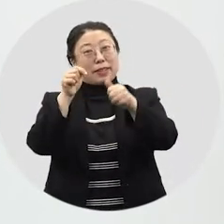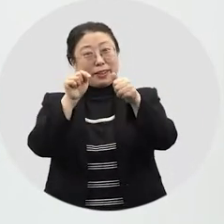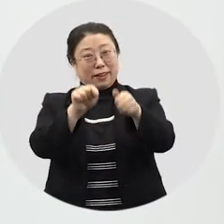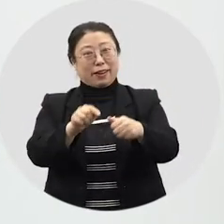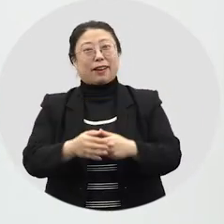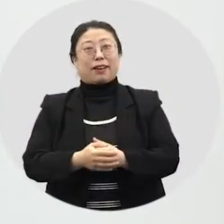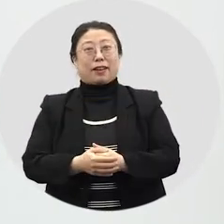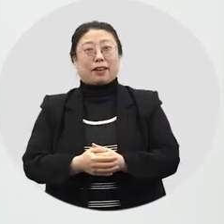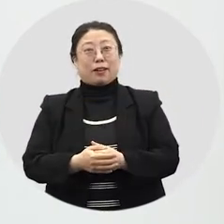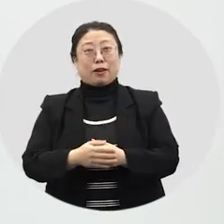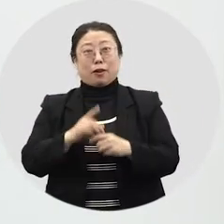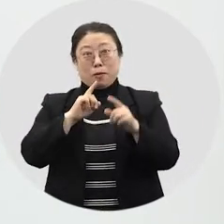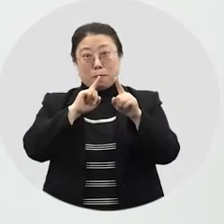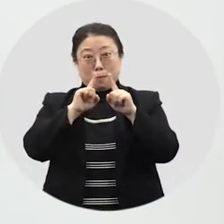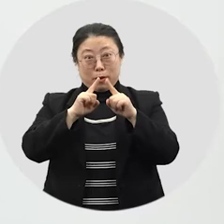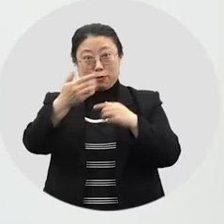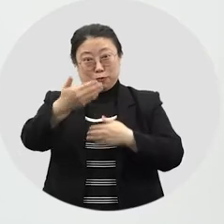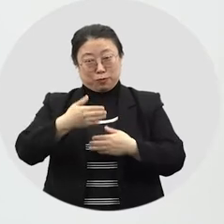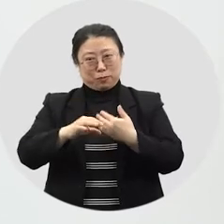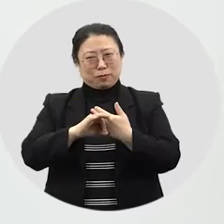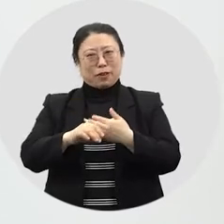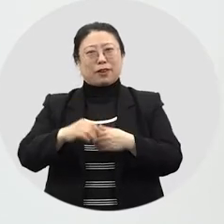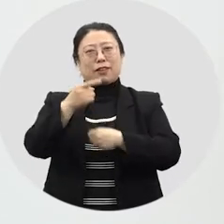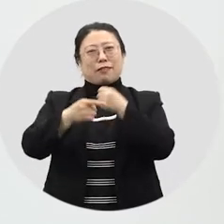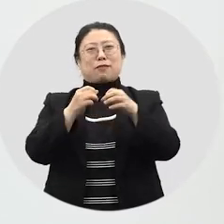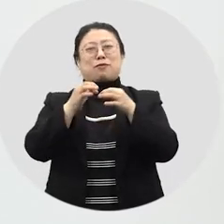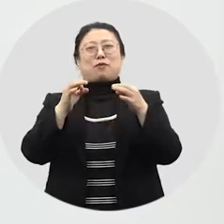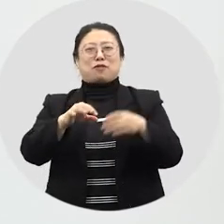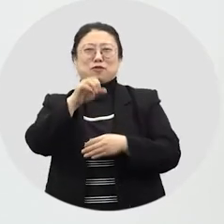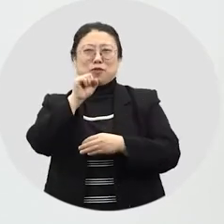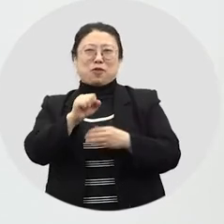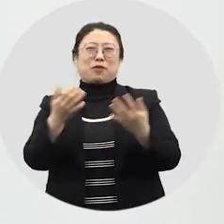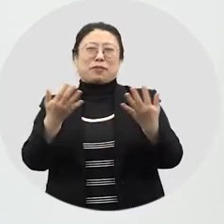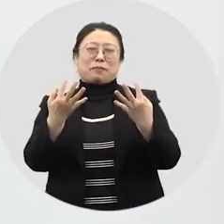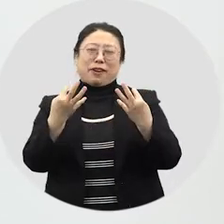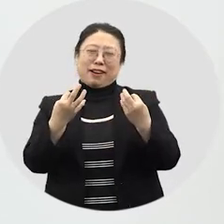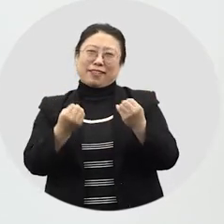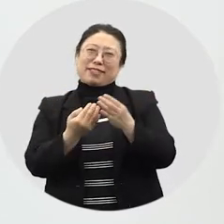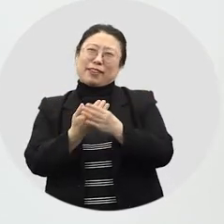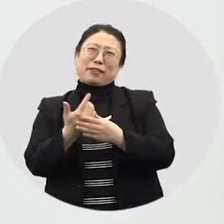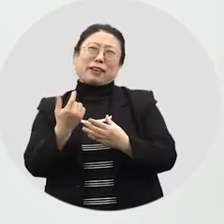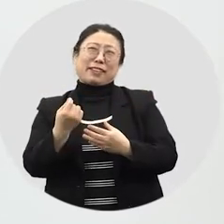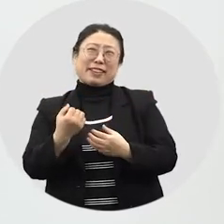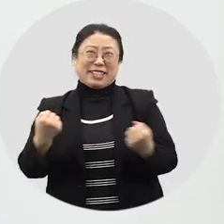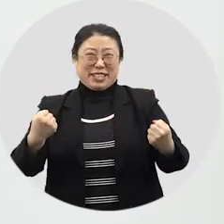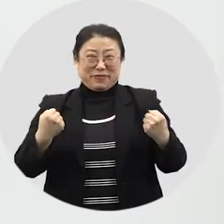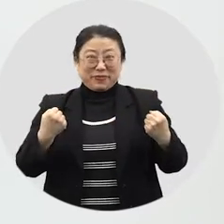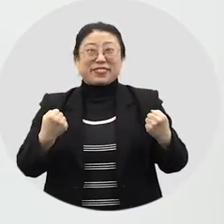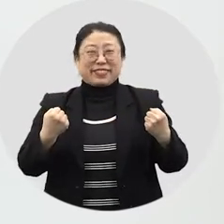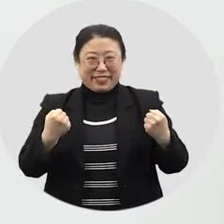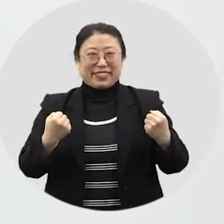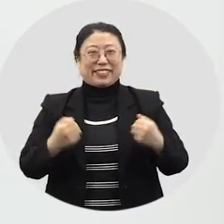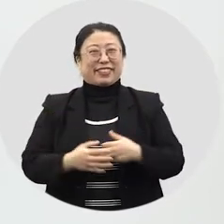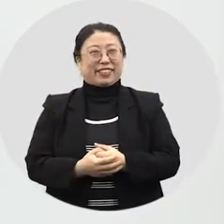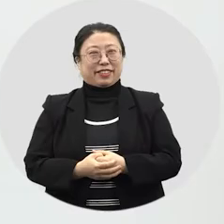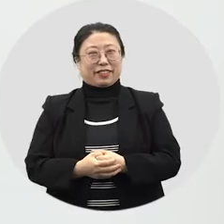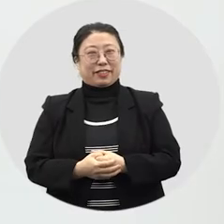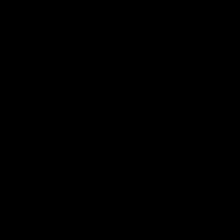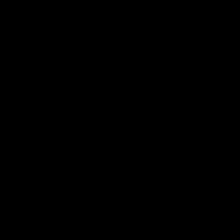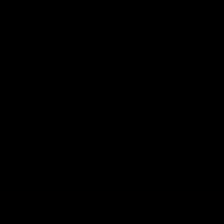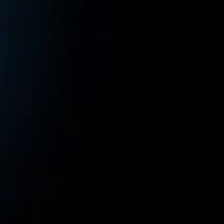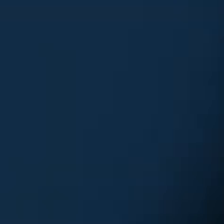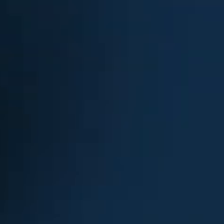받아라 하는 덕담을 해주면 한 해 동안 좋은 일들이 많이 생길 것 같은 기분이 들잖아요. 막 기운이 나죠.